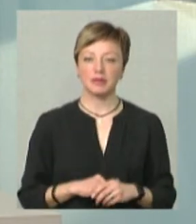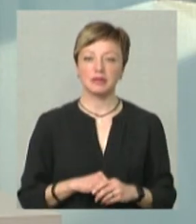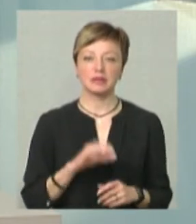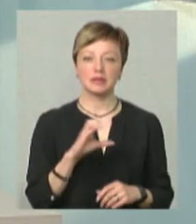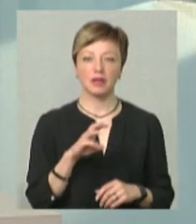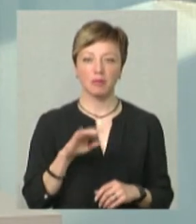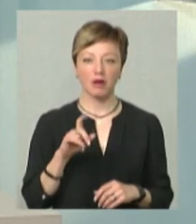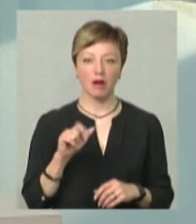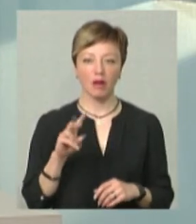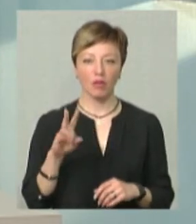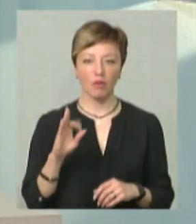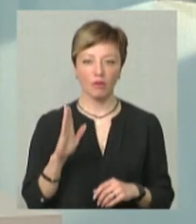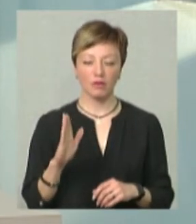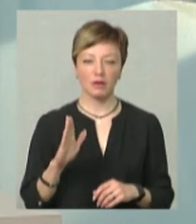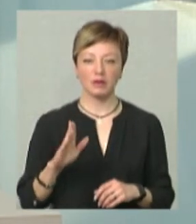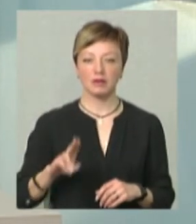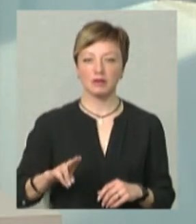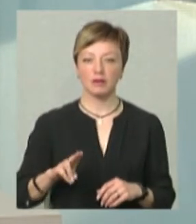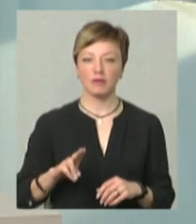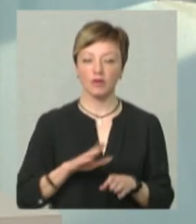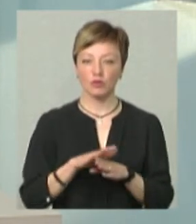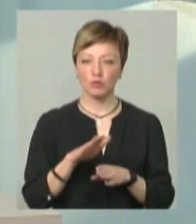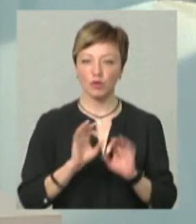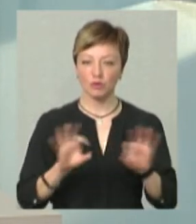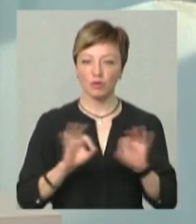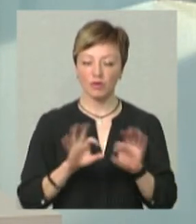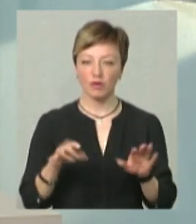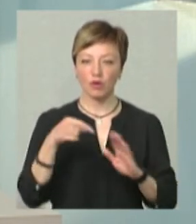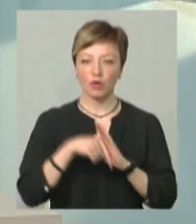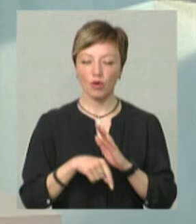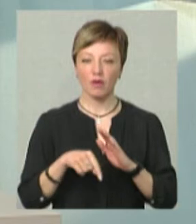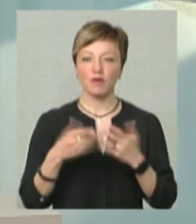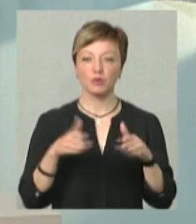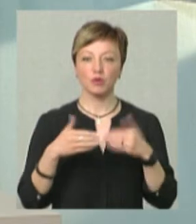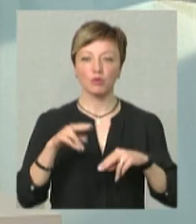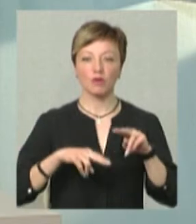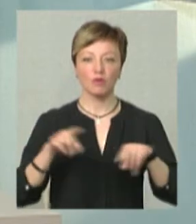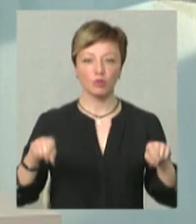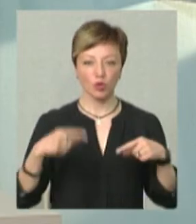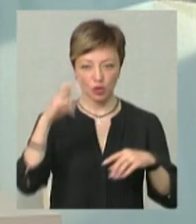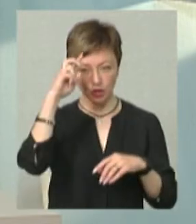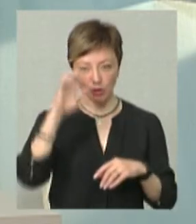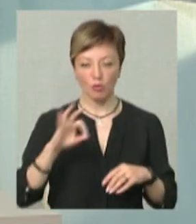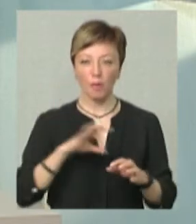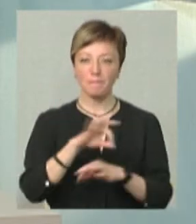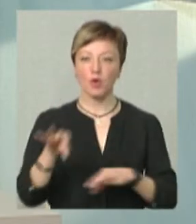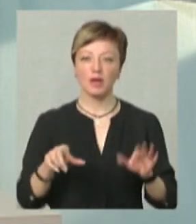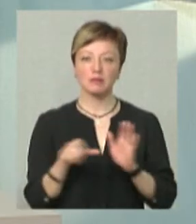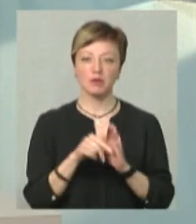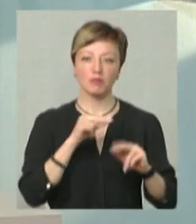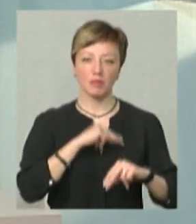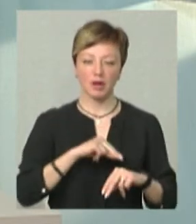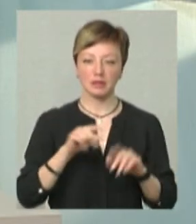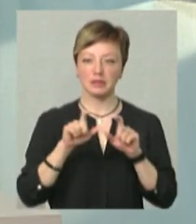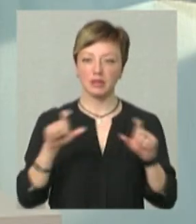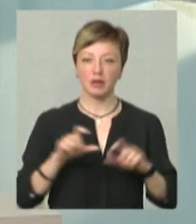Сергій Михайлов, директор ВПУ номер 4, розповів про роль випускників-будівельників у відбудови державі, а також про проєкт співпраці